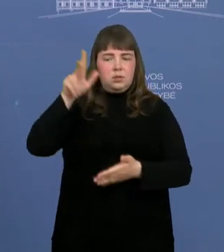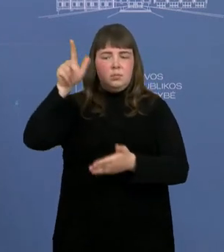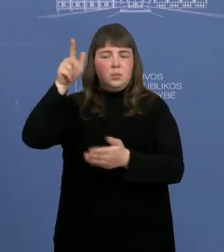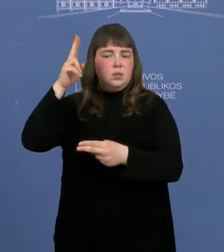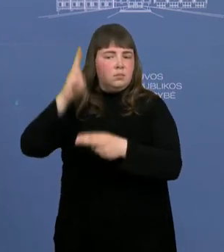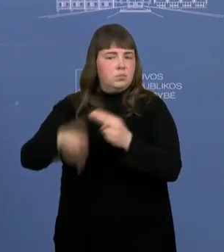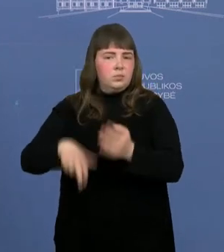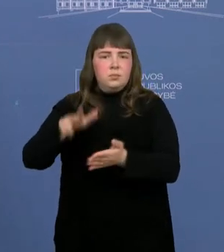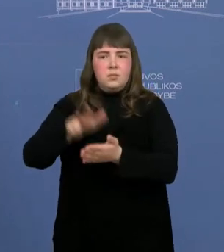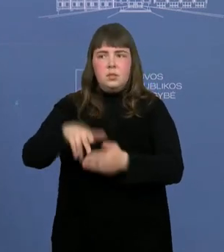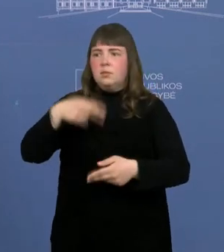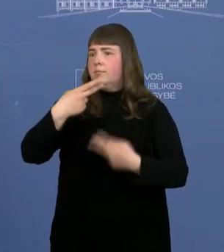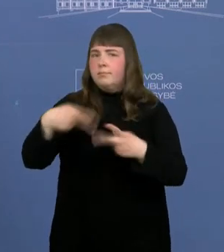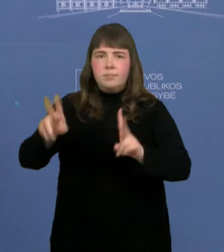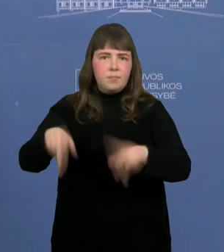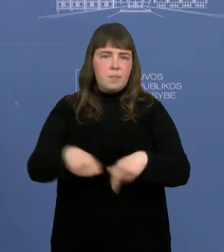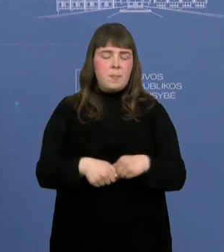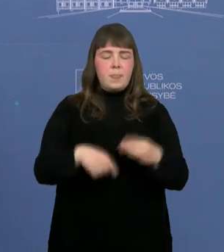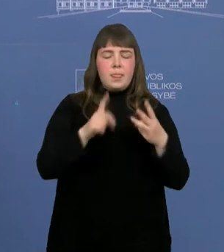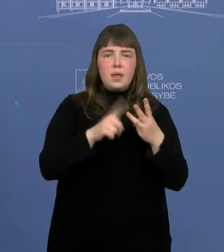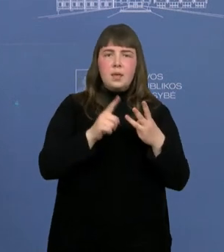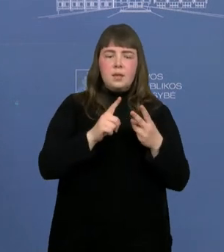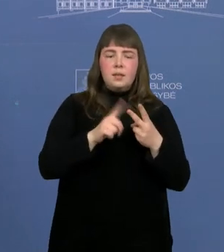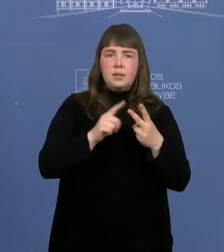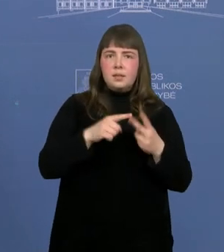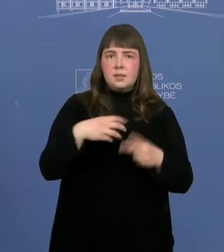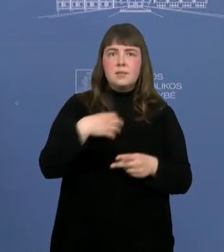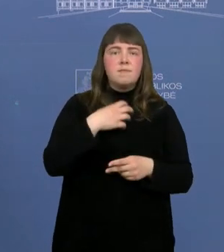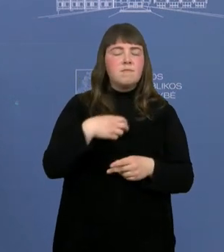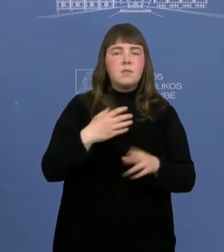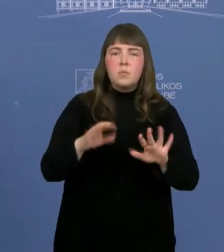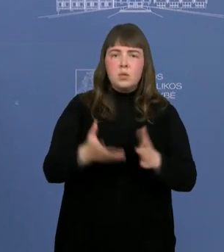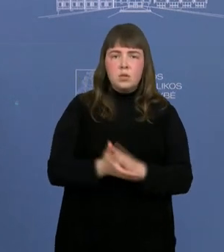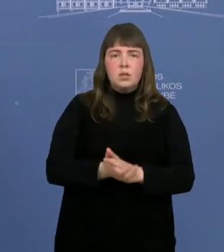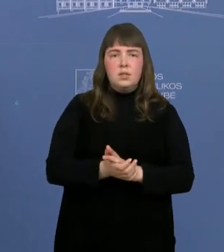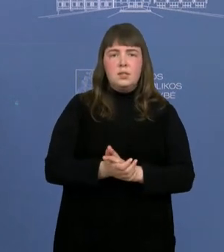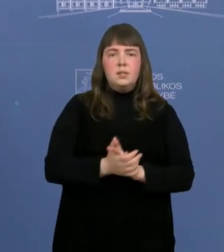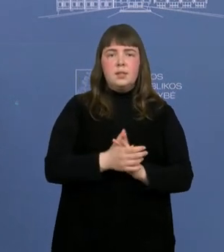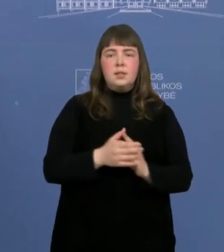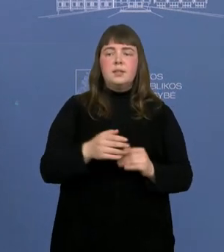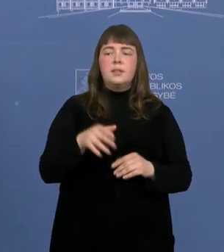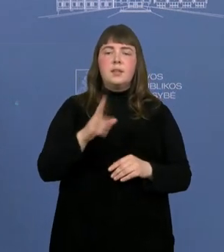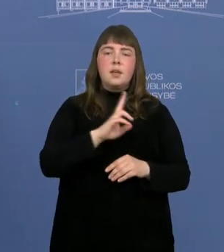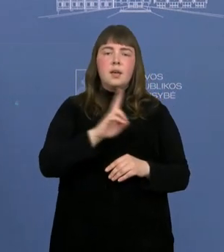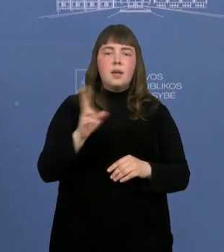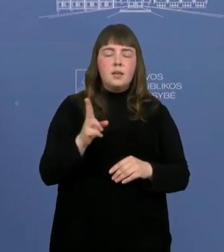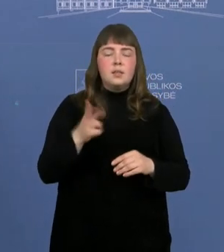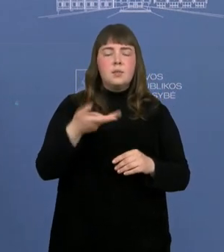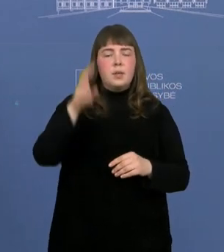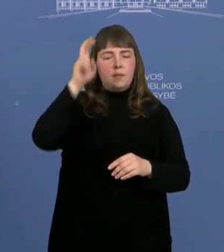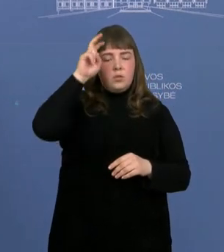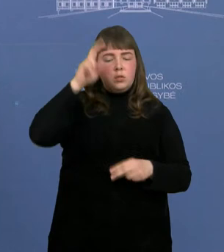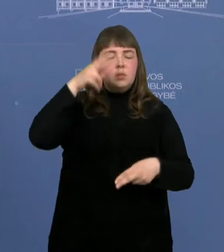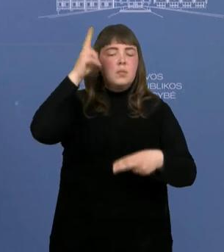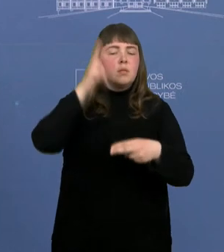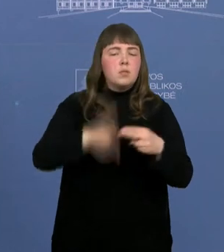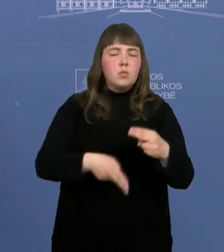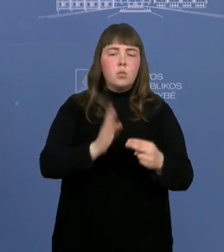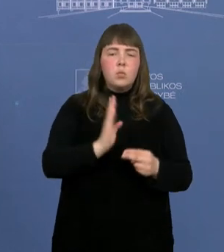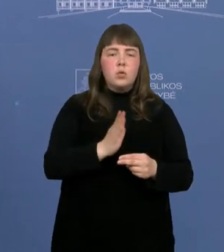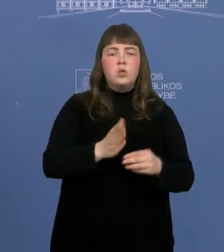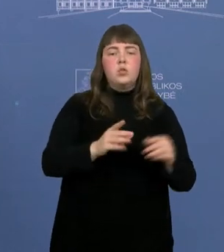stiprus saugiklis yra, kad visi kiti patikėtiniai gauna žemės klipus, valstybinius klipus per vyriausybės nutarimus šiuo atveju,